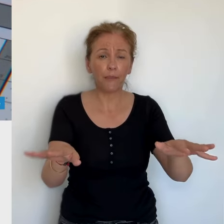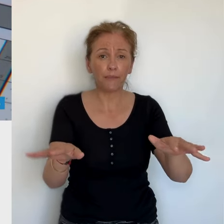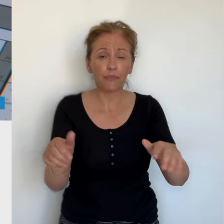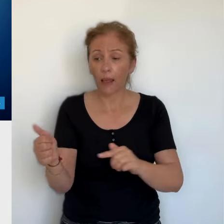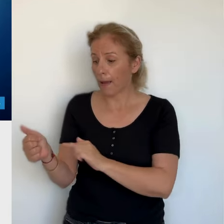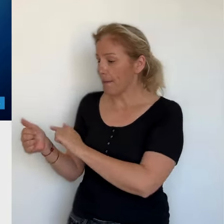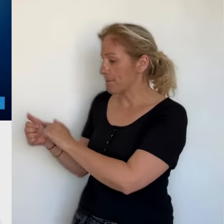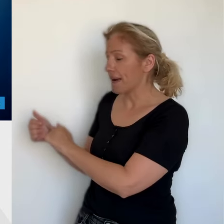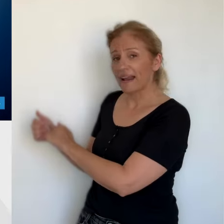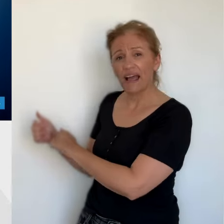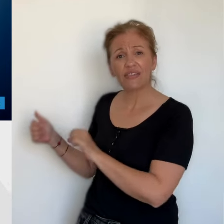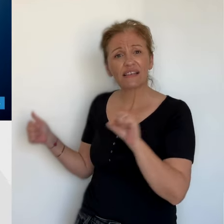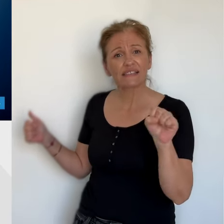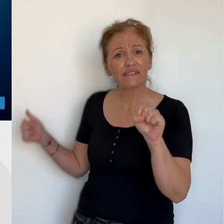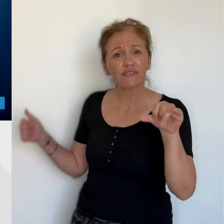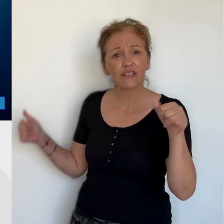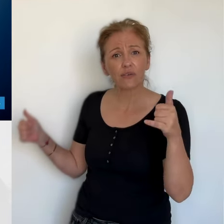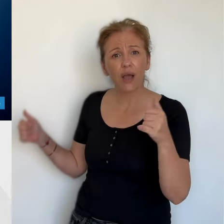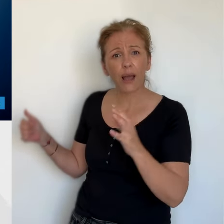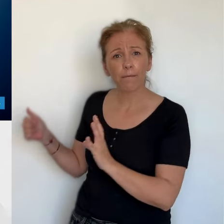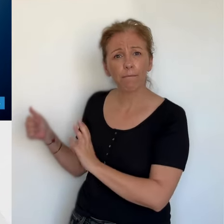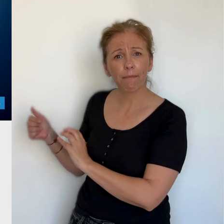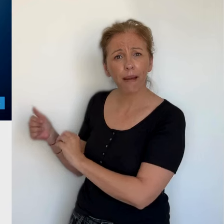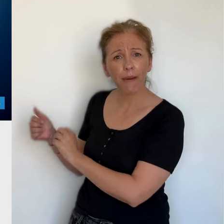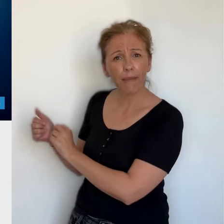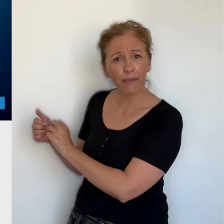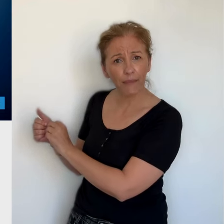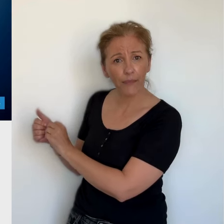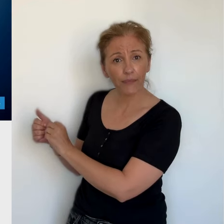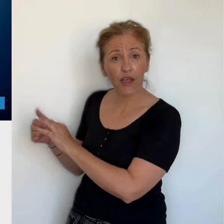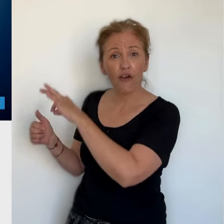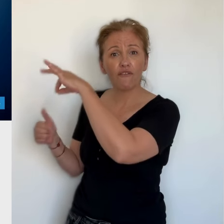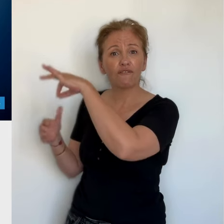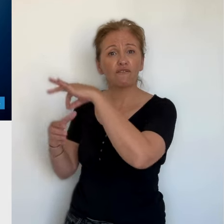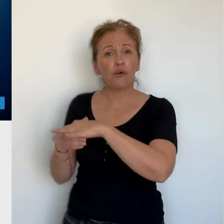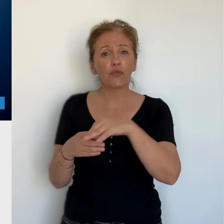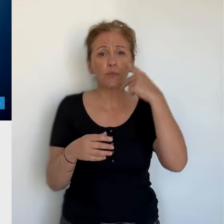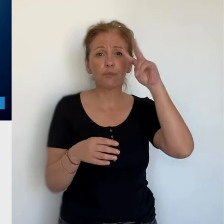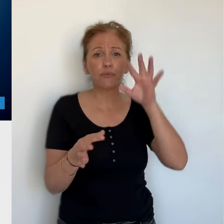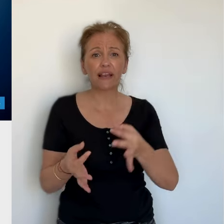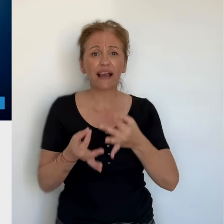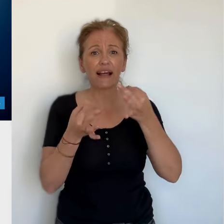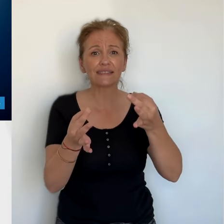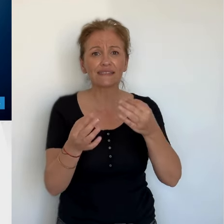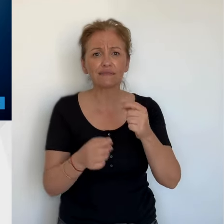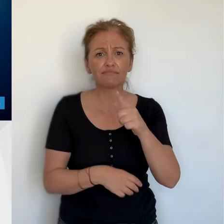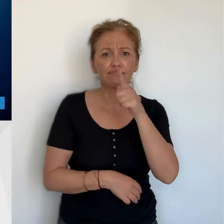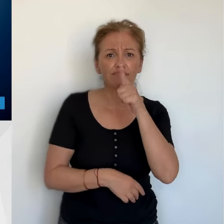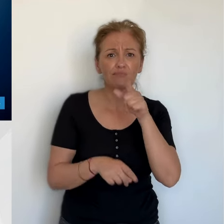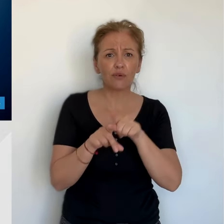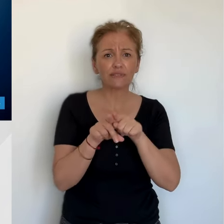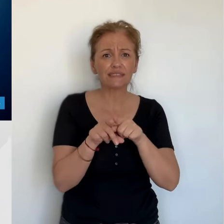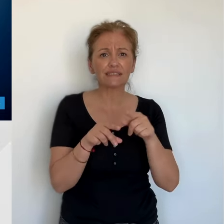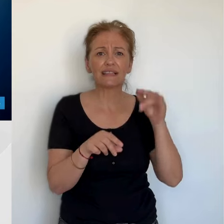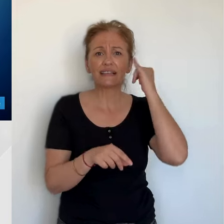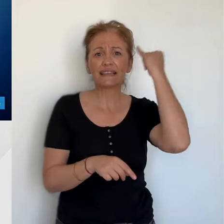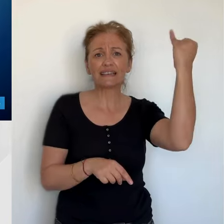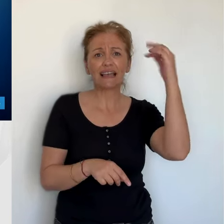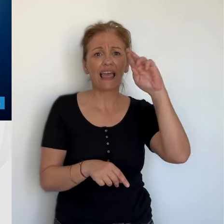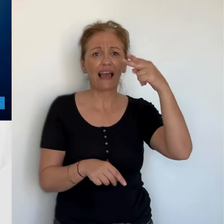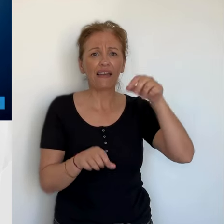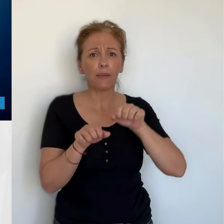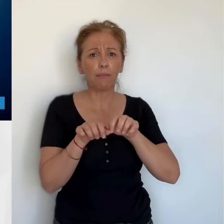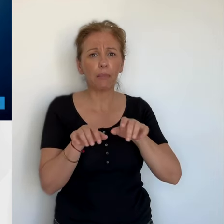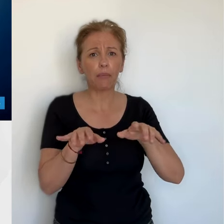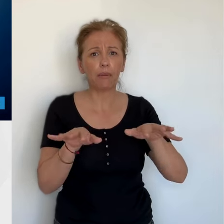est en tête à Otiada d'Ambalagne, à Diougadod, en Castanich, ou encore à Pietraserena, sur la partie ouest de l'île. Plus classique, mais